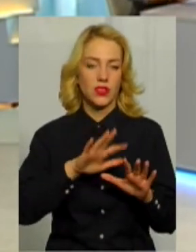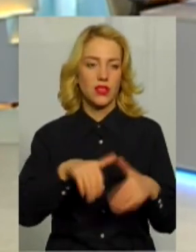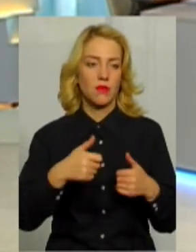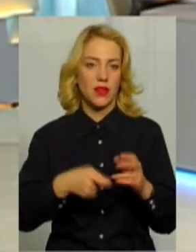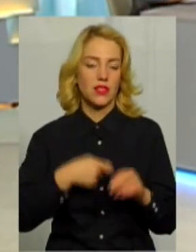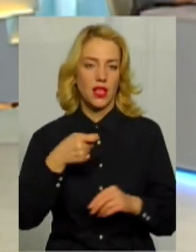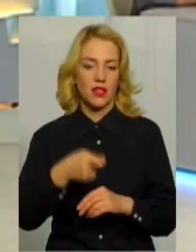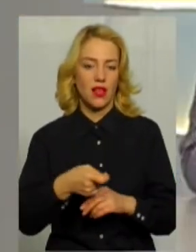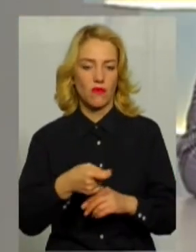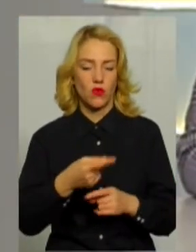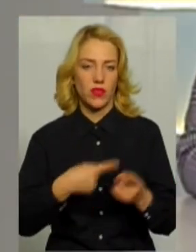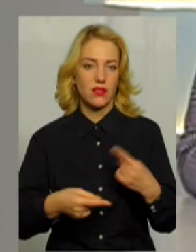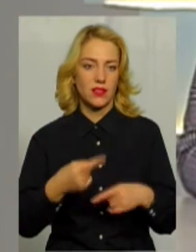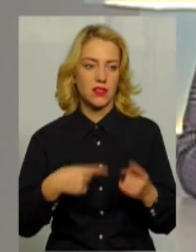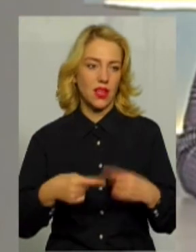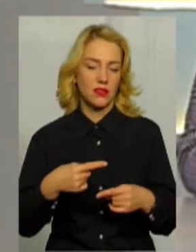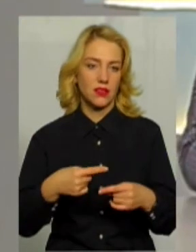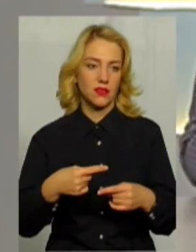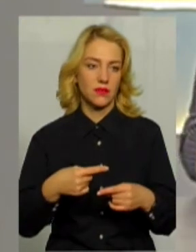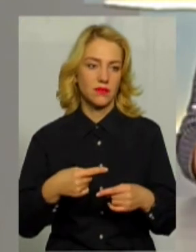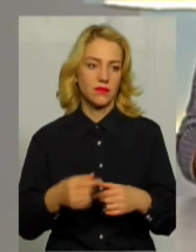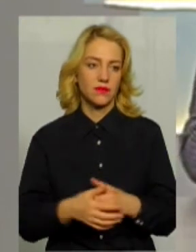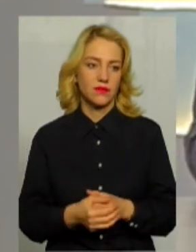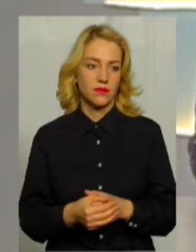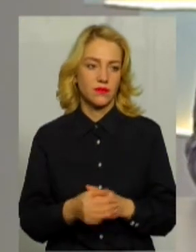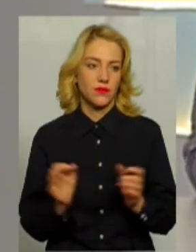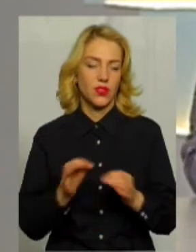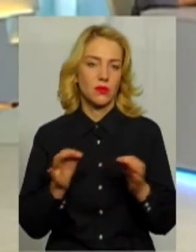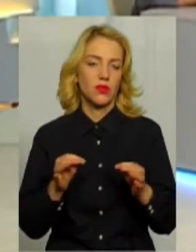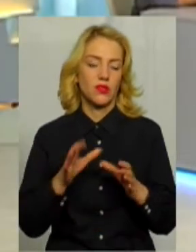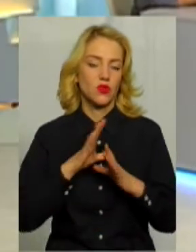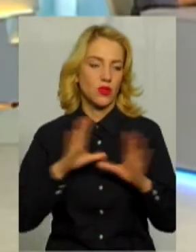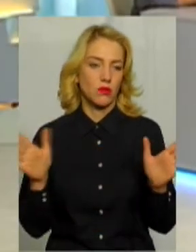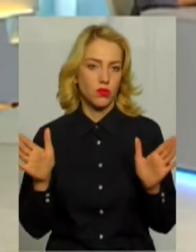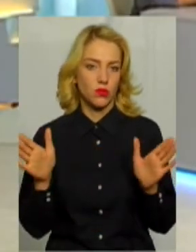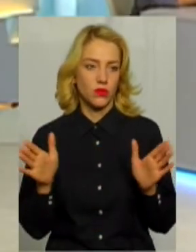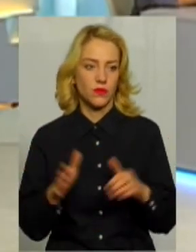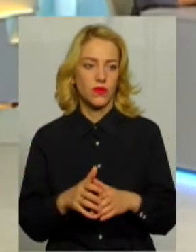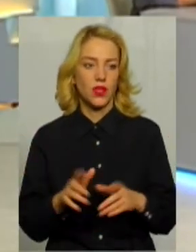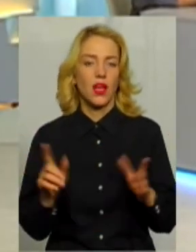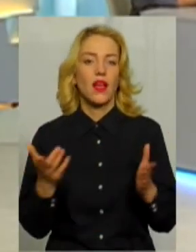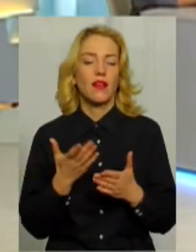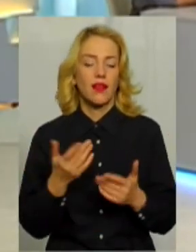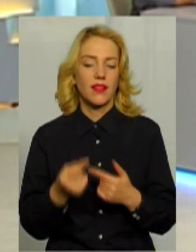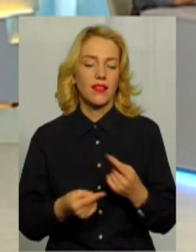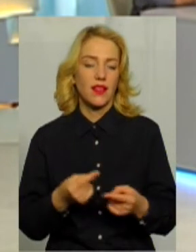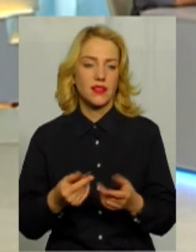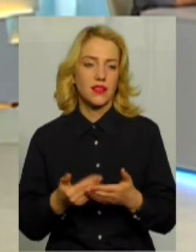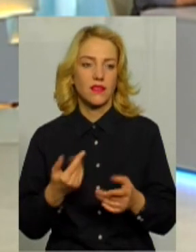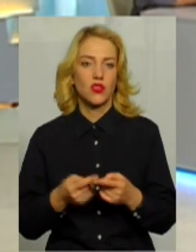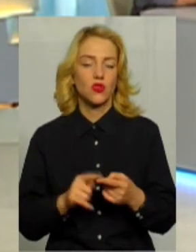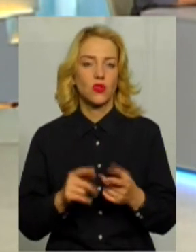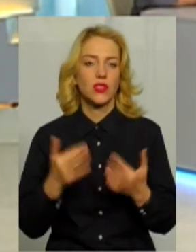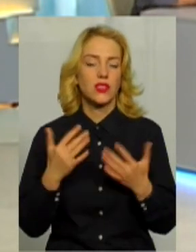заяву назад і ніби нічого не сталося. Які наслідки від цього і